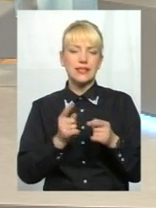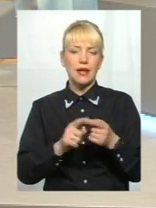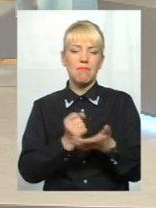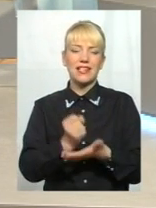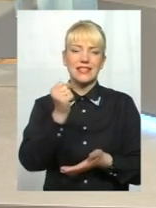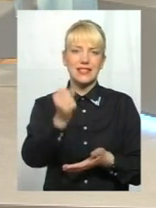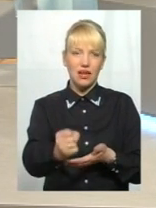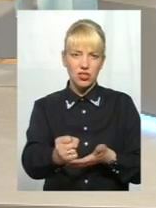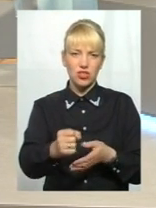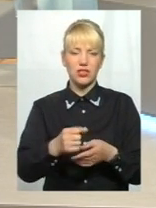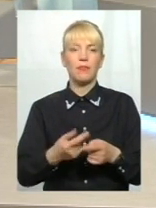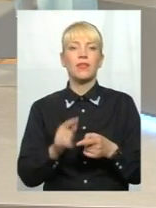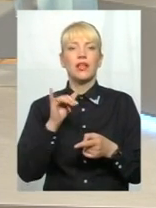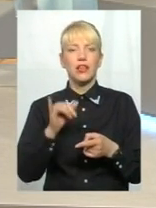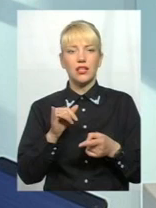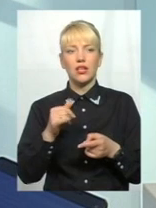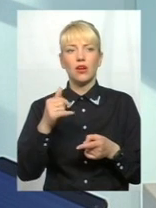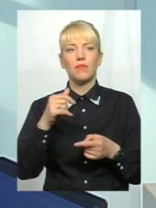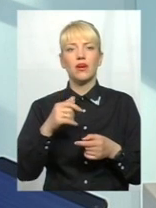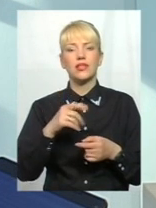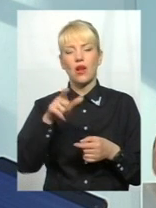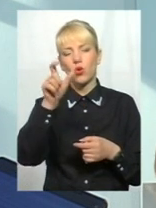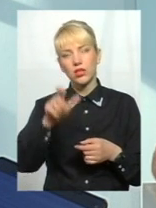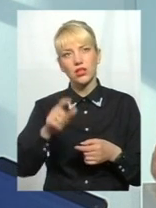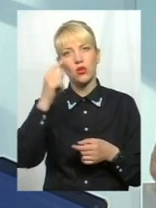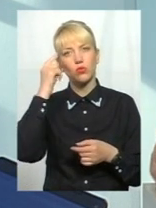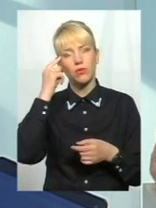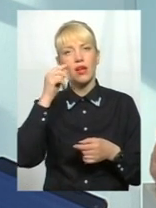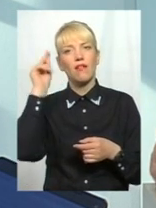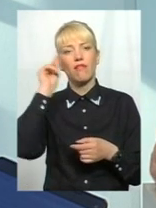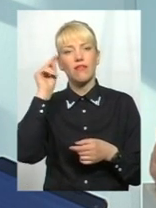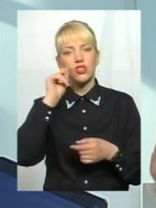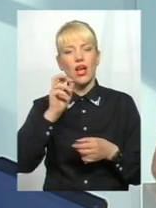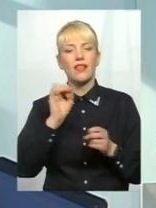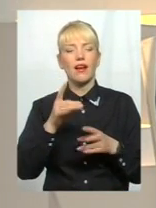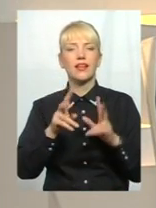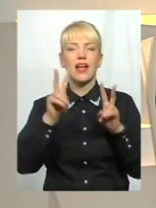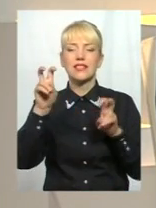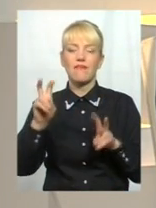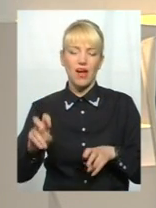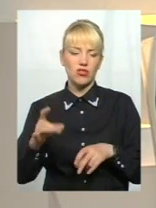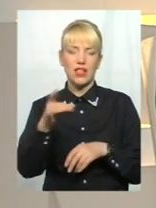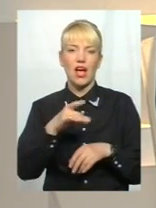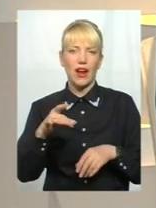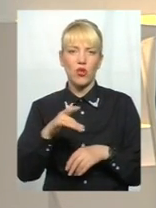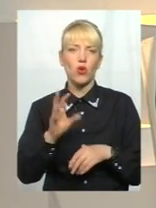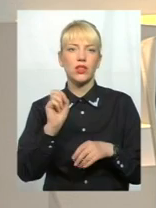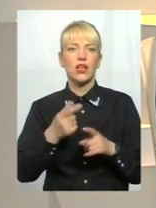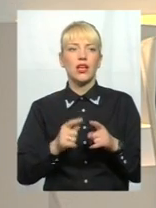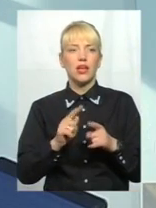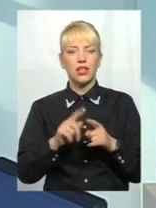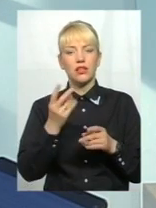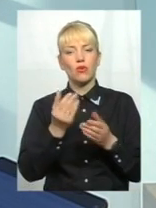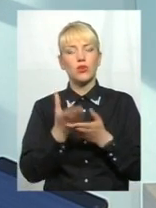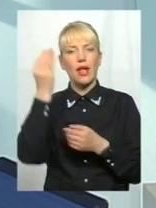він півроку буде вивчати, як у вас називаються райони, потім буде вивчати карту, там, в Хмельницькій області, і так далі. Йому треба ще й гроші повернути, на вершу його поставили.